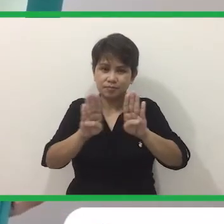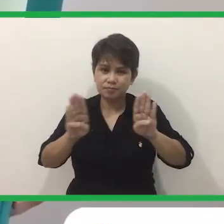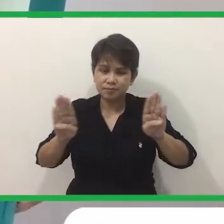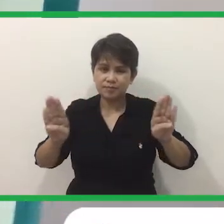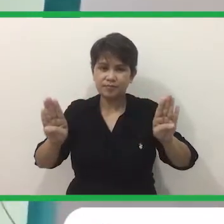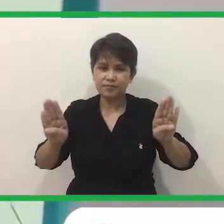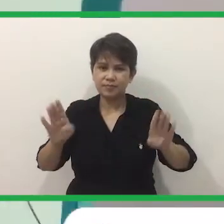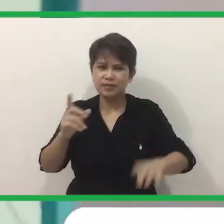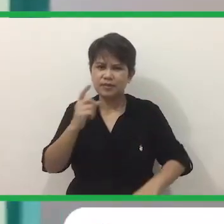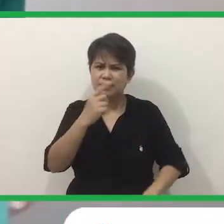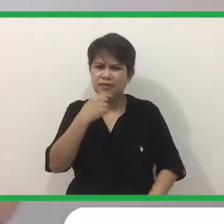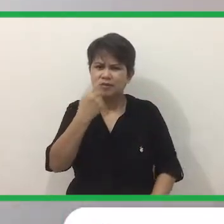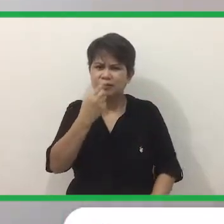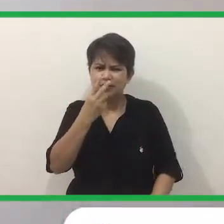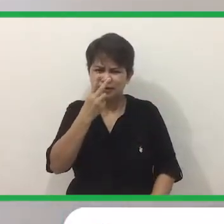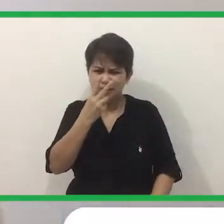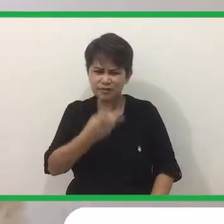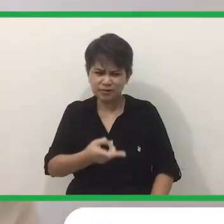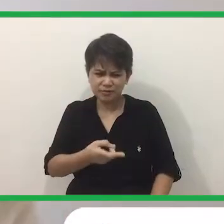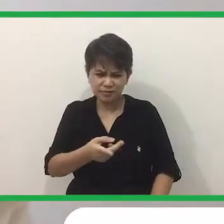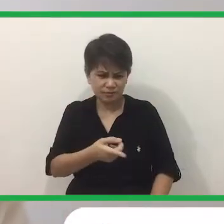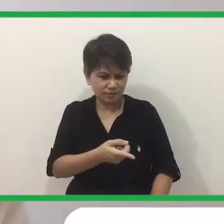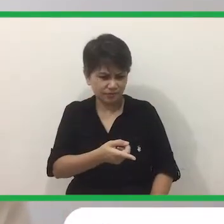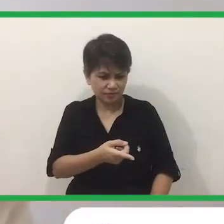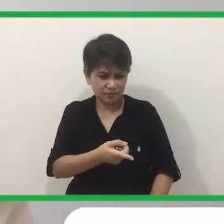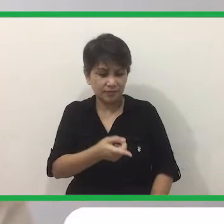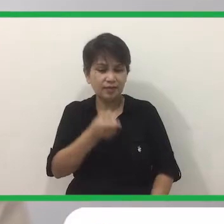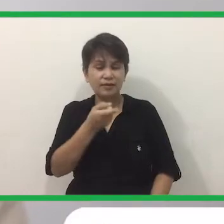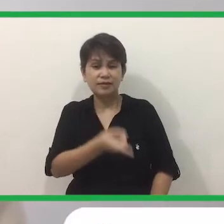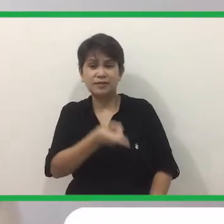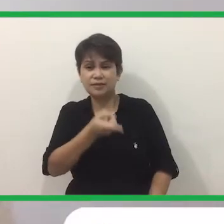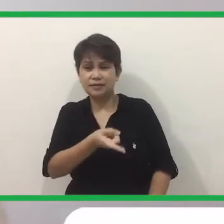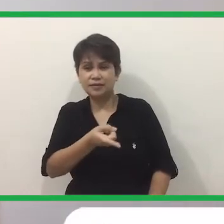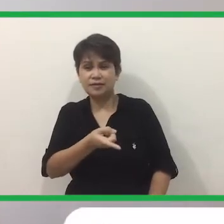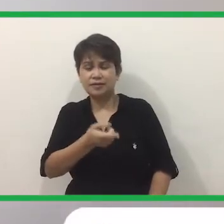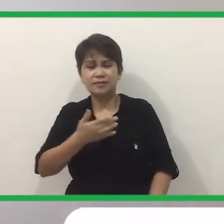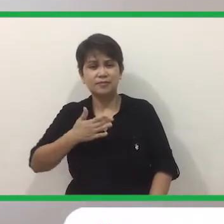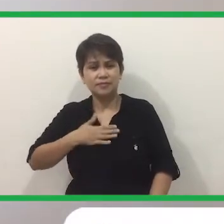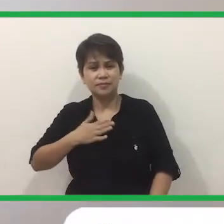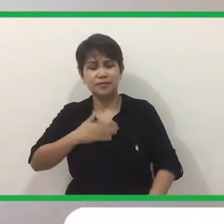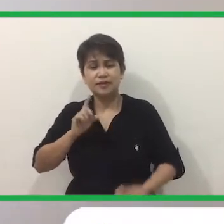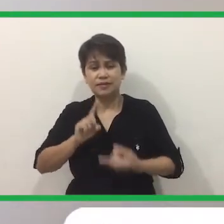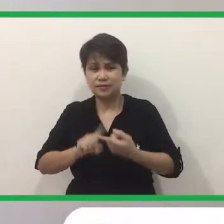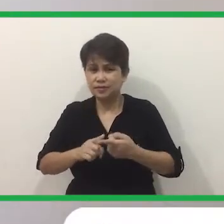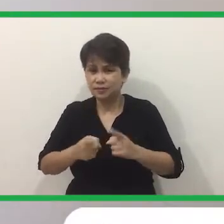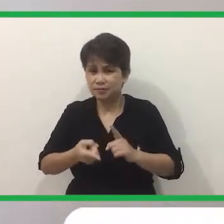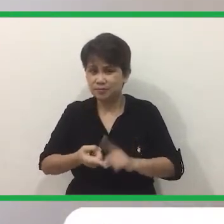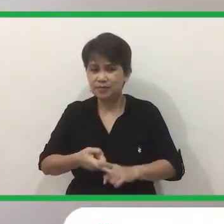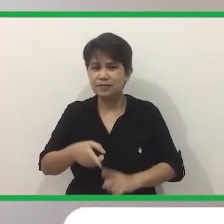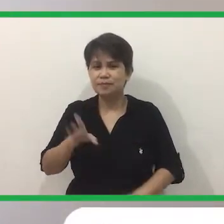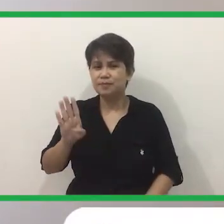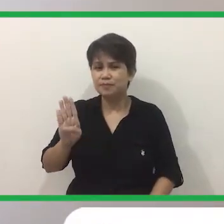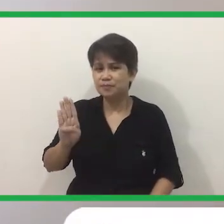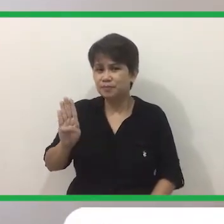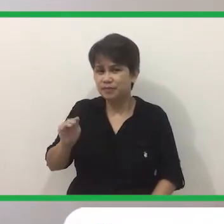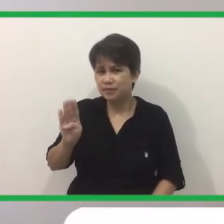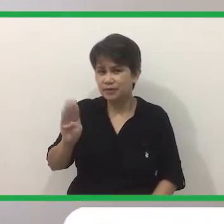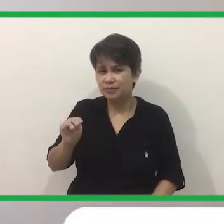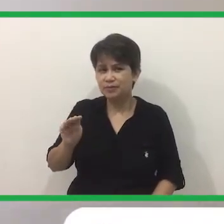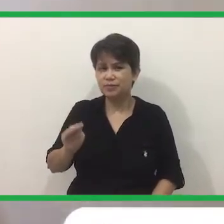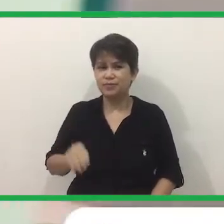pintuan Sino kaya yung nakita ko? Ayan Ang aking kaibigan Si